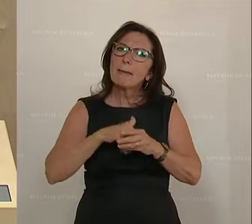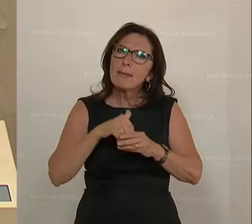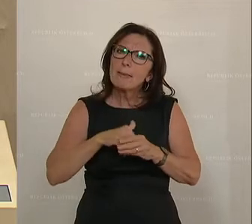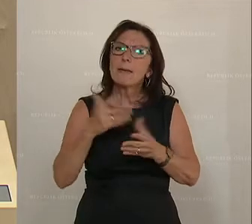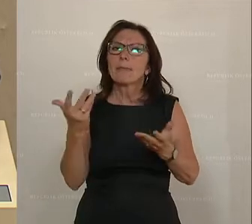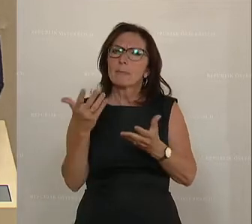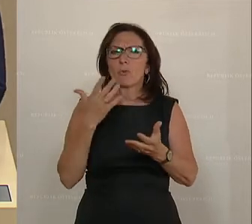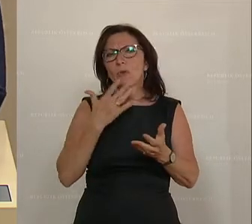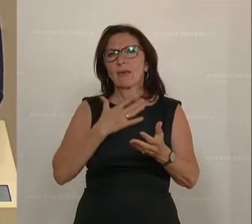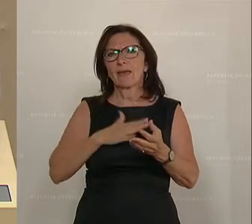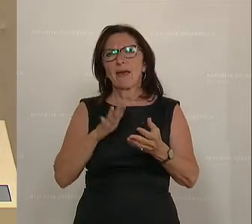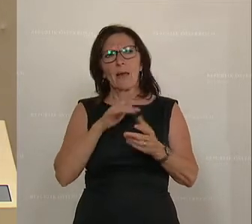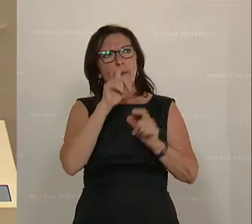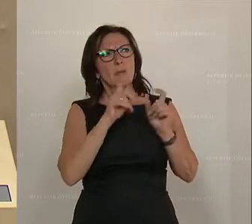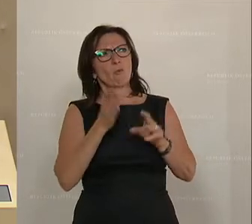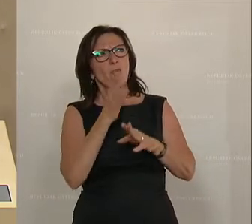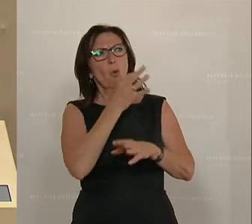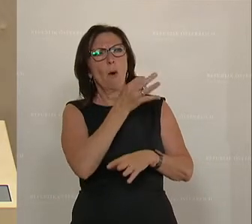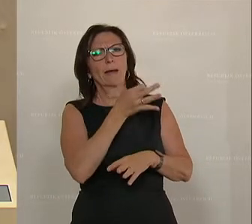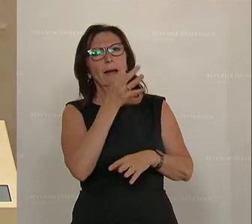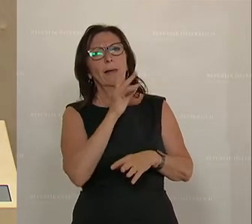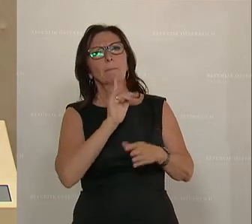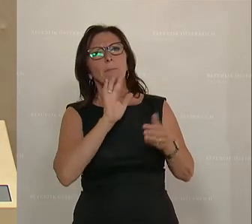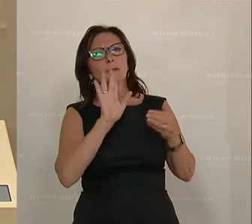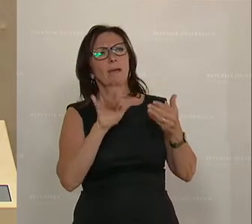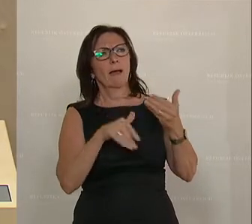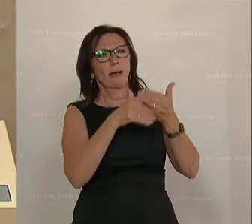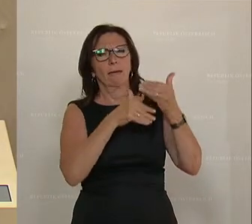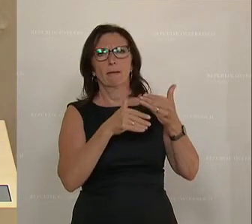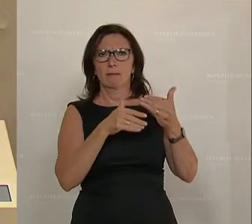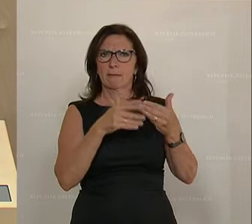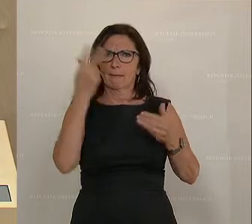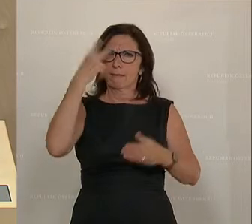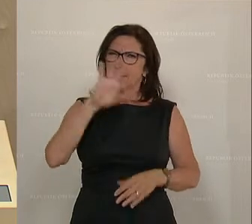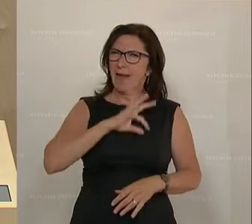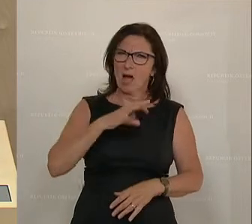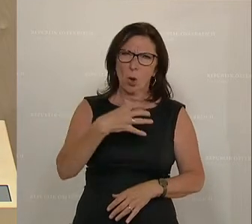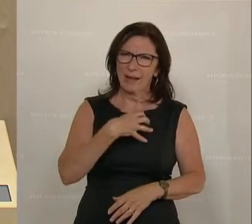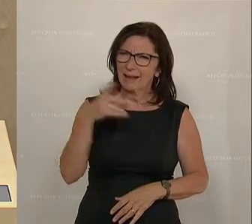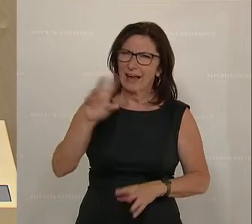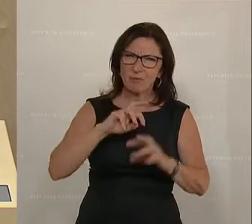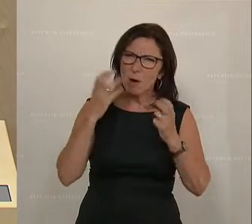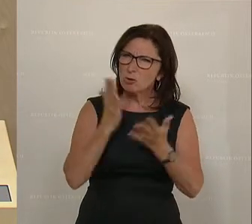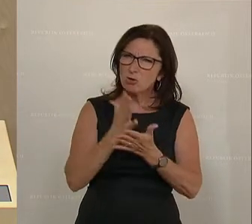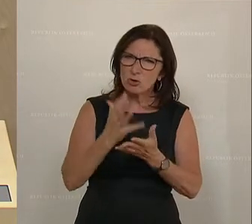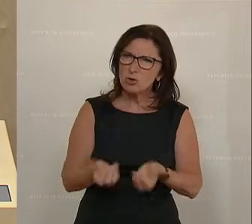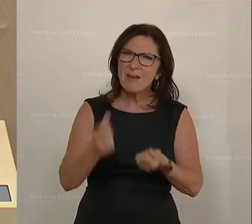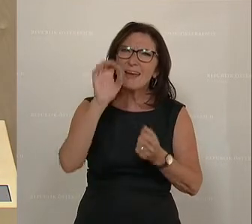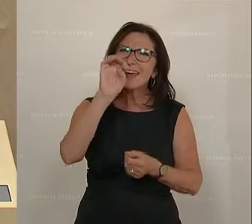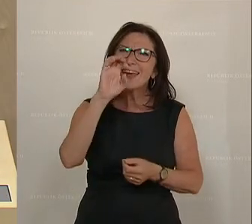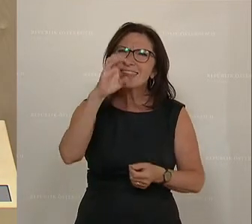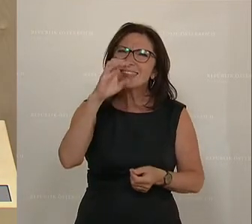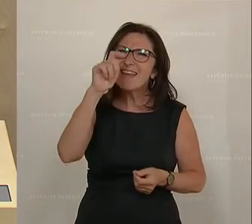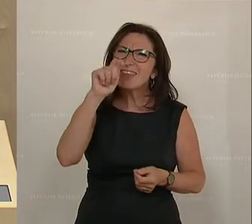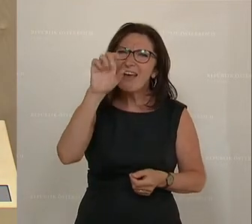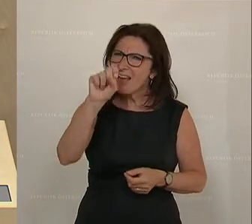paar Vorredner auch mit eingehen. Herr Kollege Graf, ich weiß, das war im Ausschuss schon schwer verständlich. Die ECTS haben wir nicht abgeschafft und diese